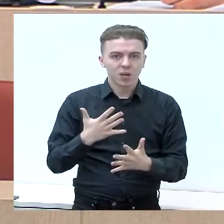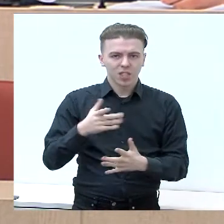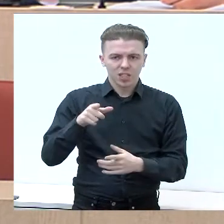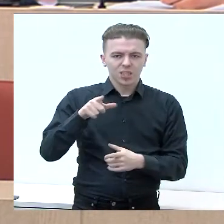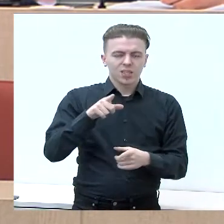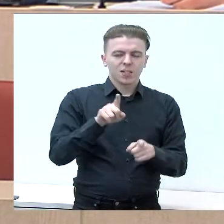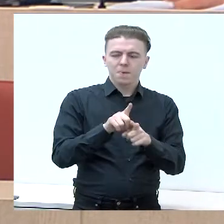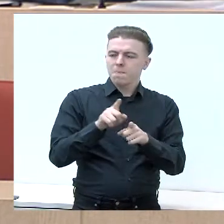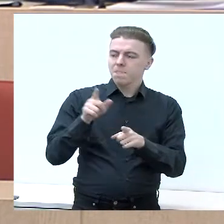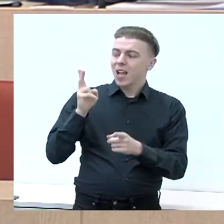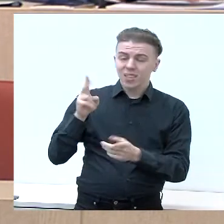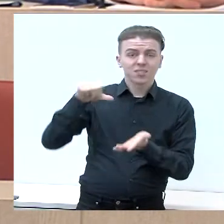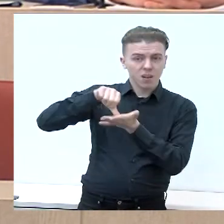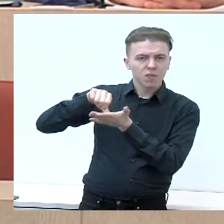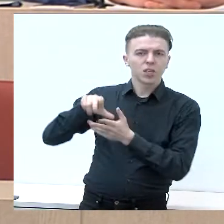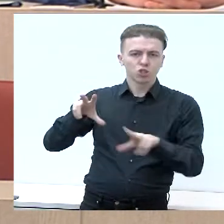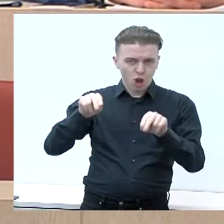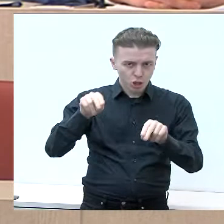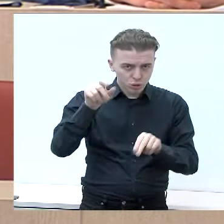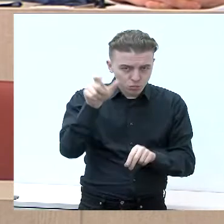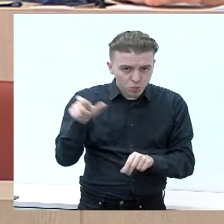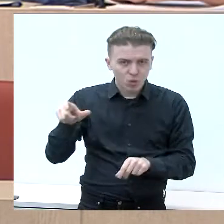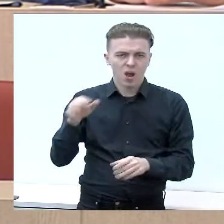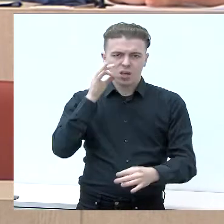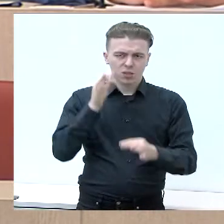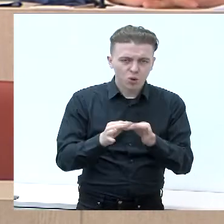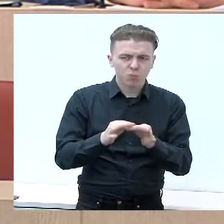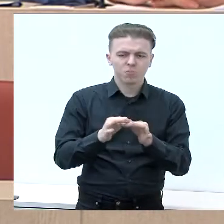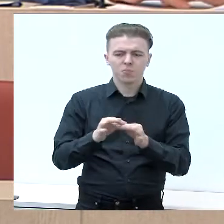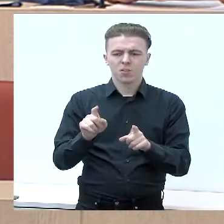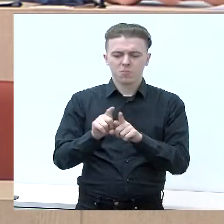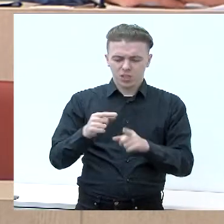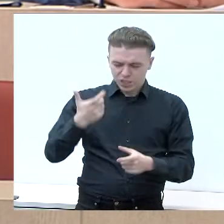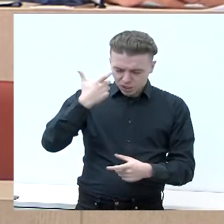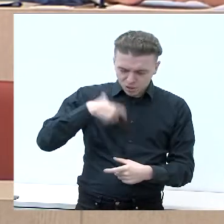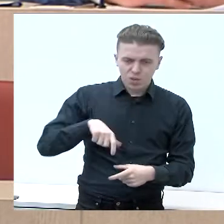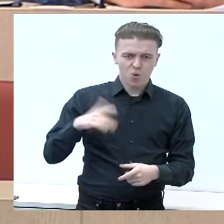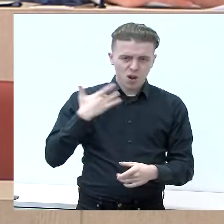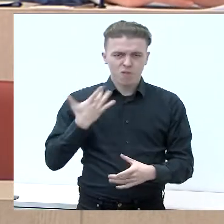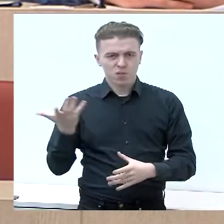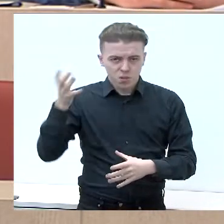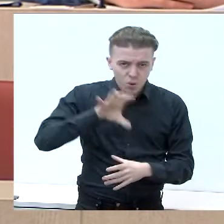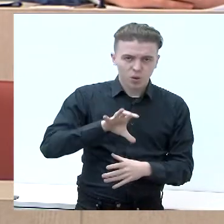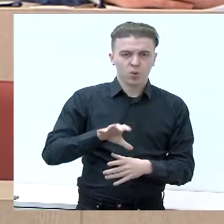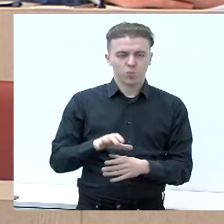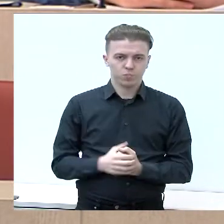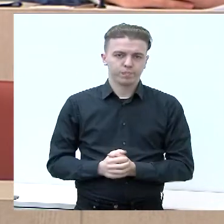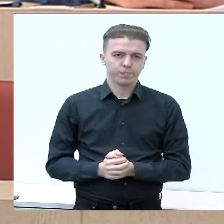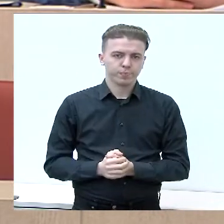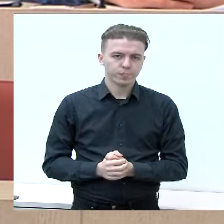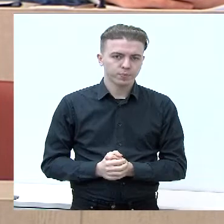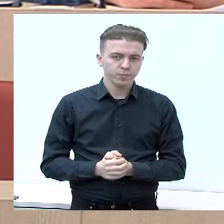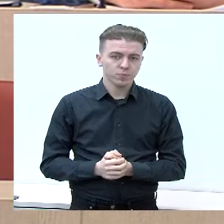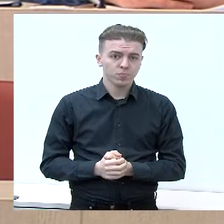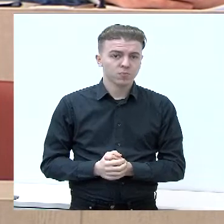sažininkumas, kandidrumas, viešumas, atsakingumas, reiklumas savo ir kitiems valdžiaus atsovams. Ką mes